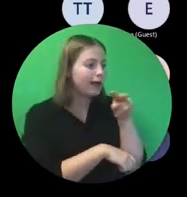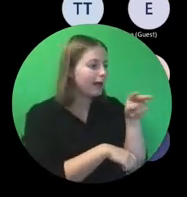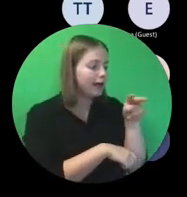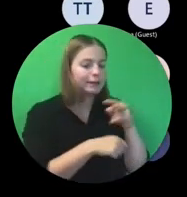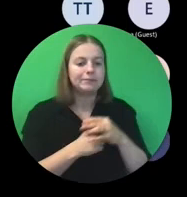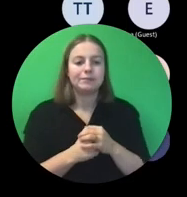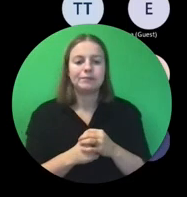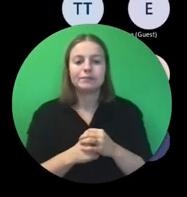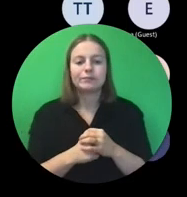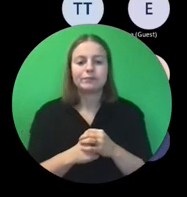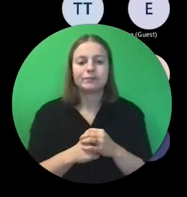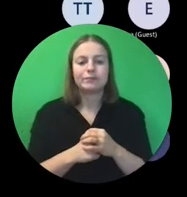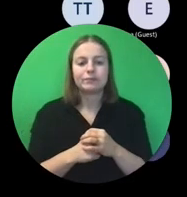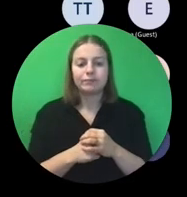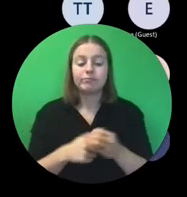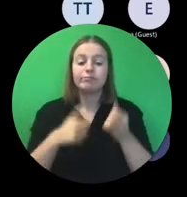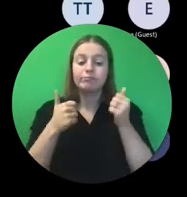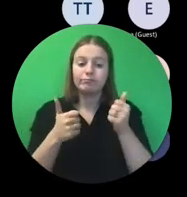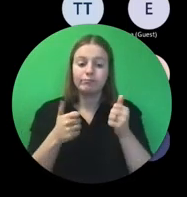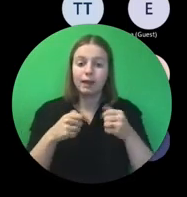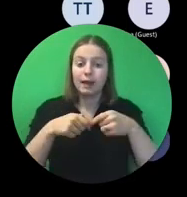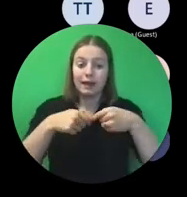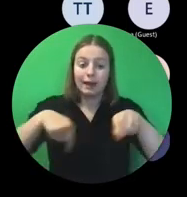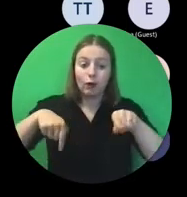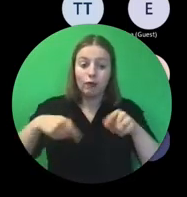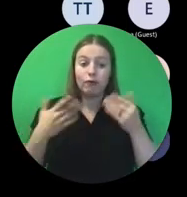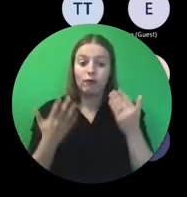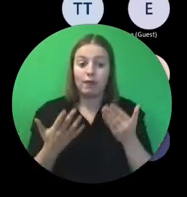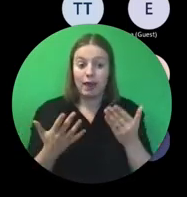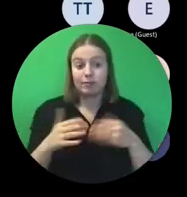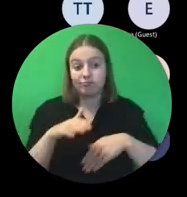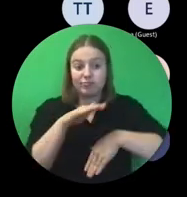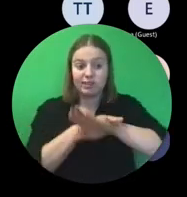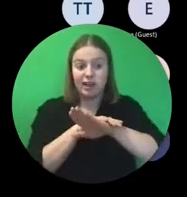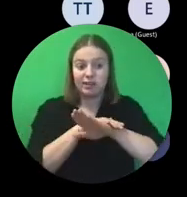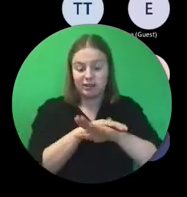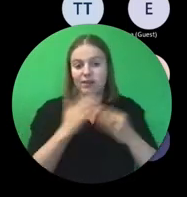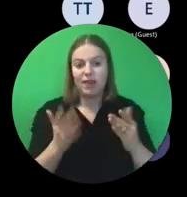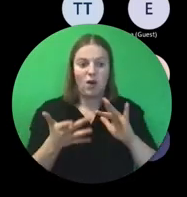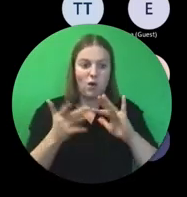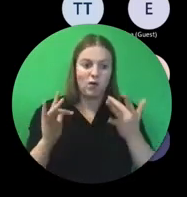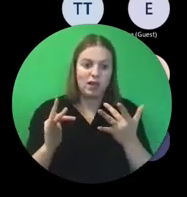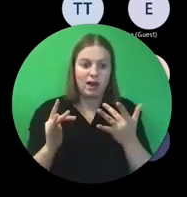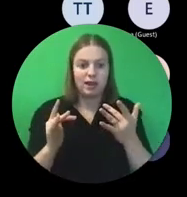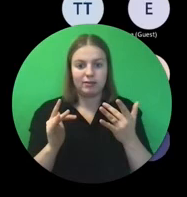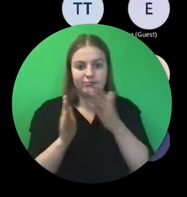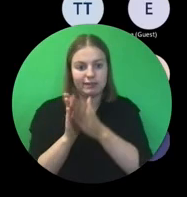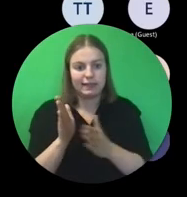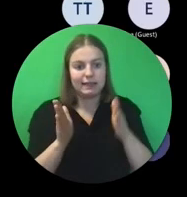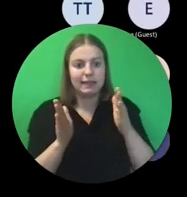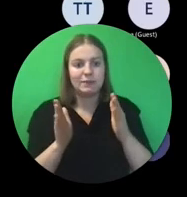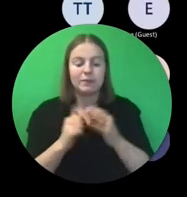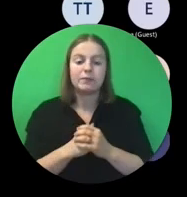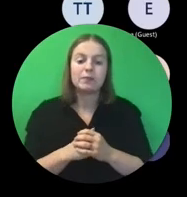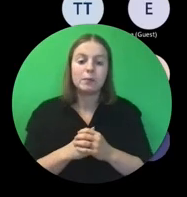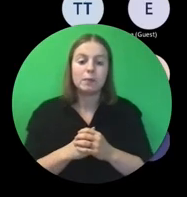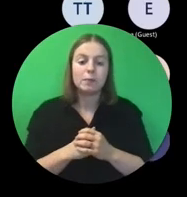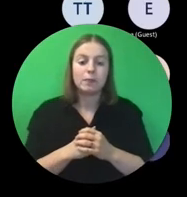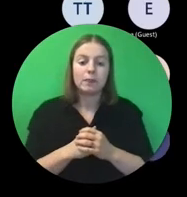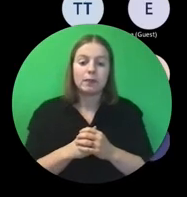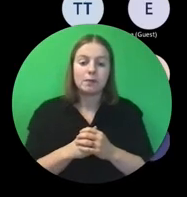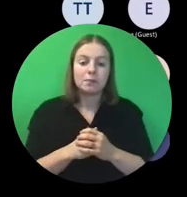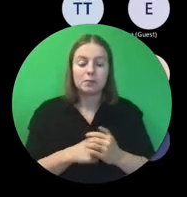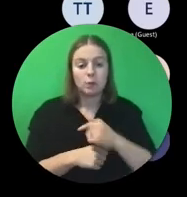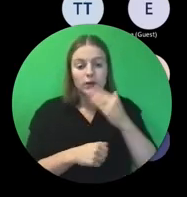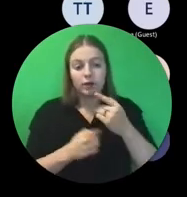Dus de kick-off vandaag de online versie, waar we het gaan hebben